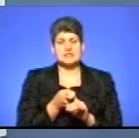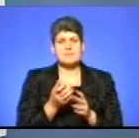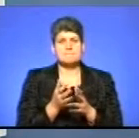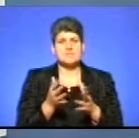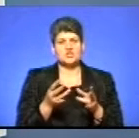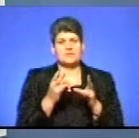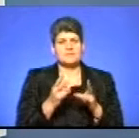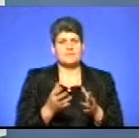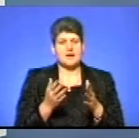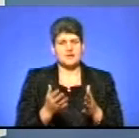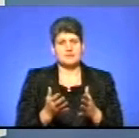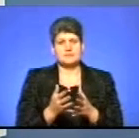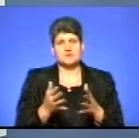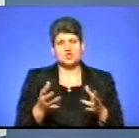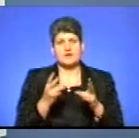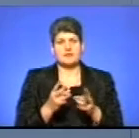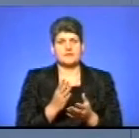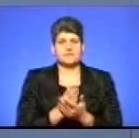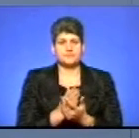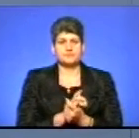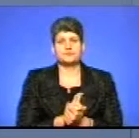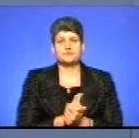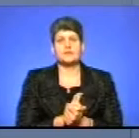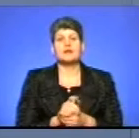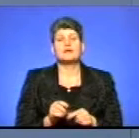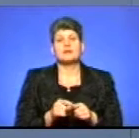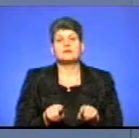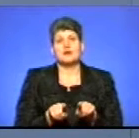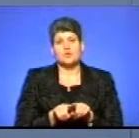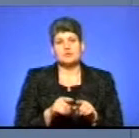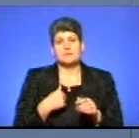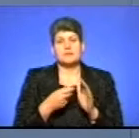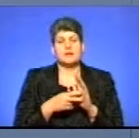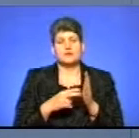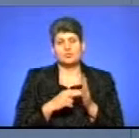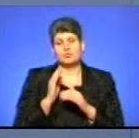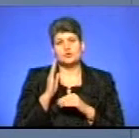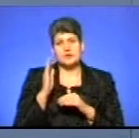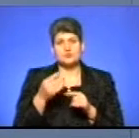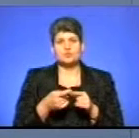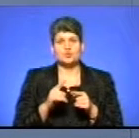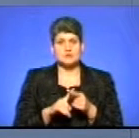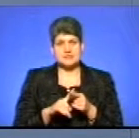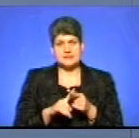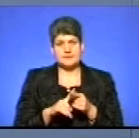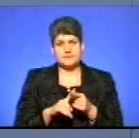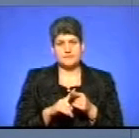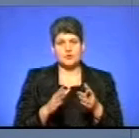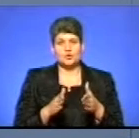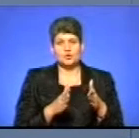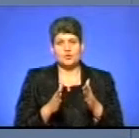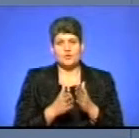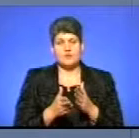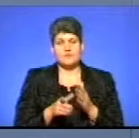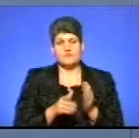небезпечних, де трапляється найбільше аварій? Також, ми плануємо в подальшому, це дорога в